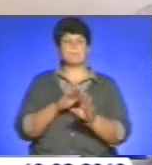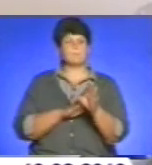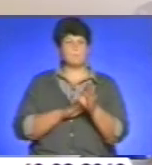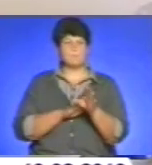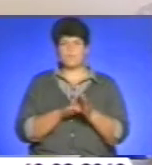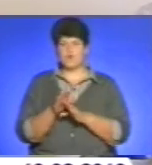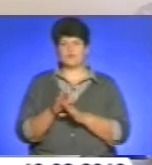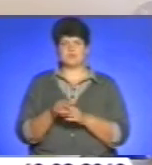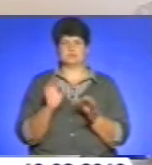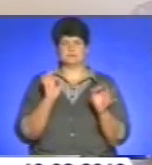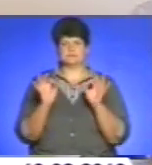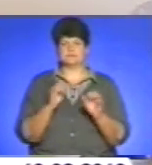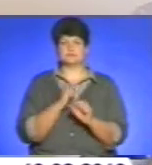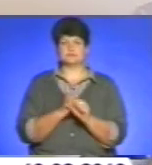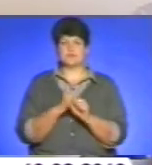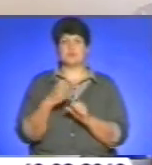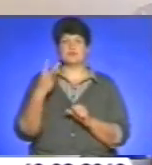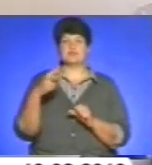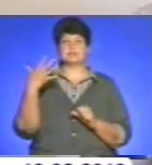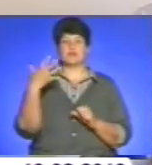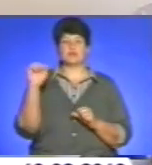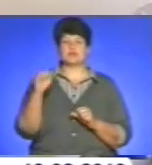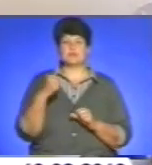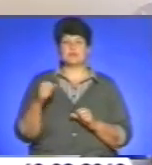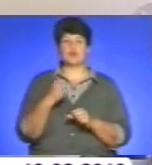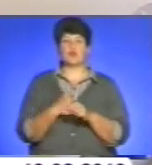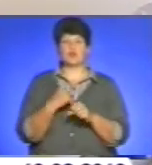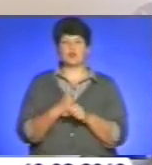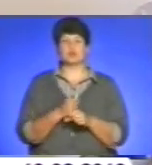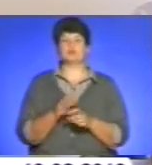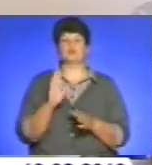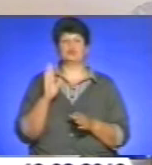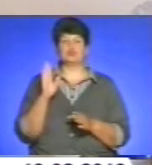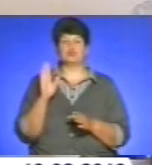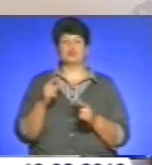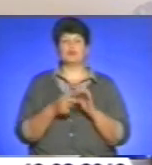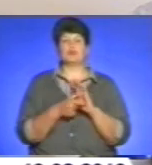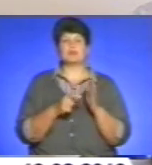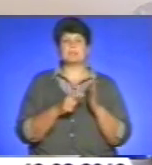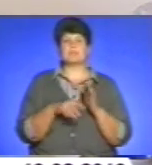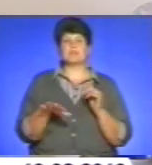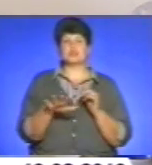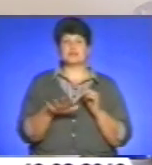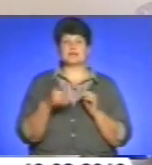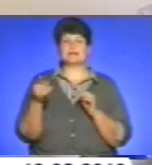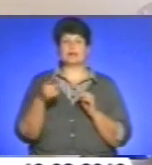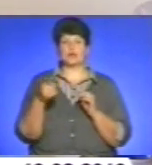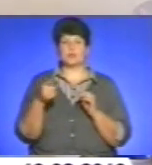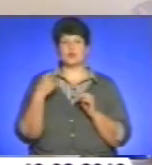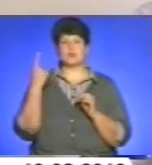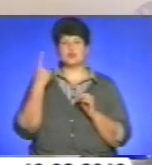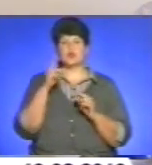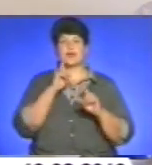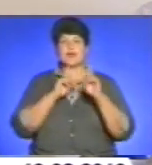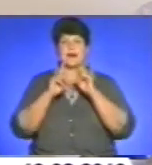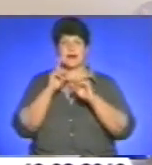робота. 25 серпня робота безпосередньо буде відбуватися в приміщенні Тернопільської обласної